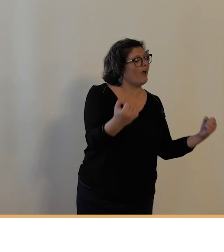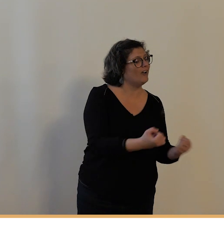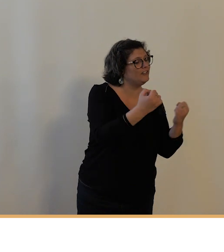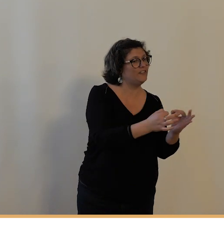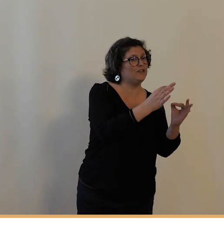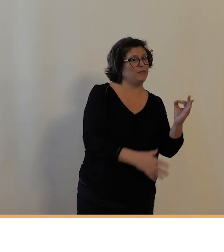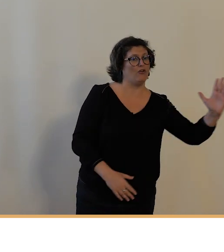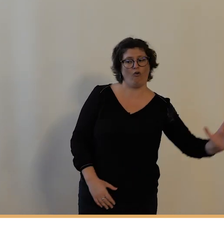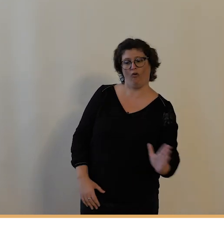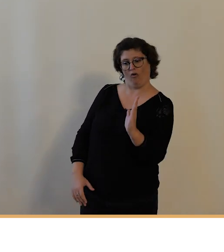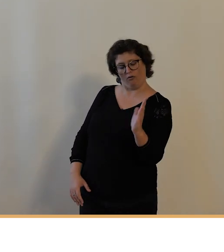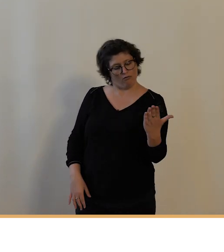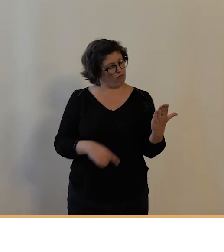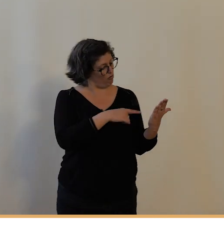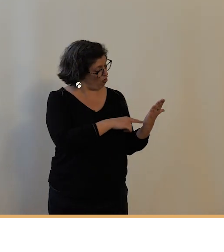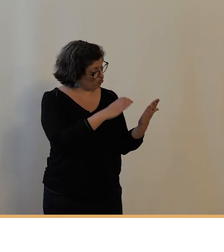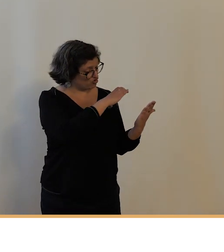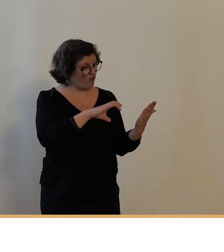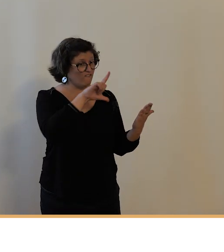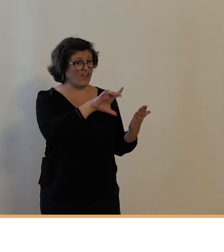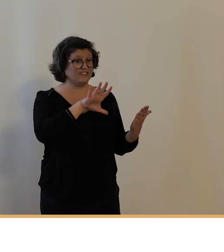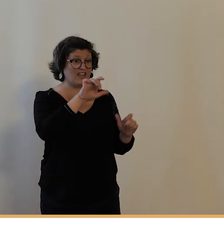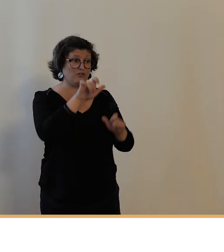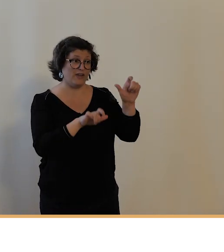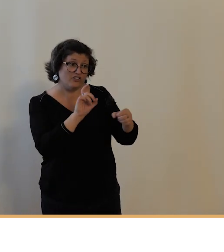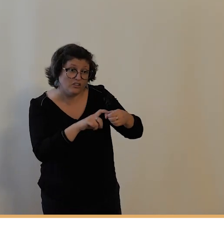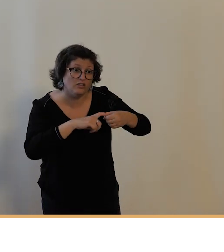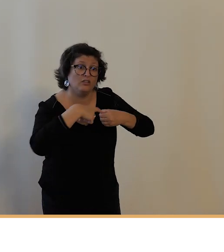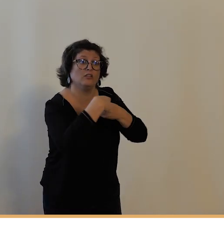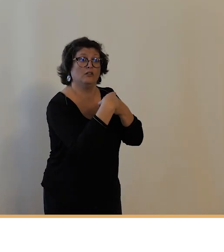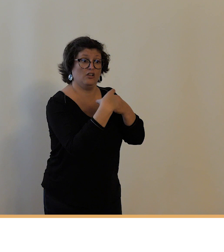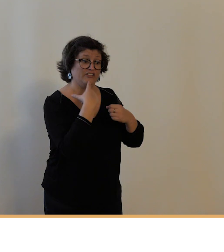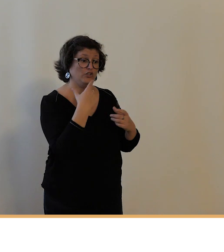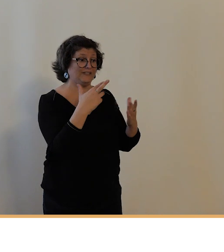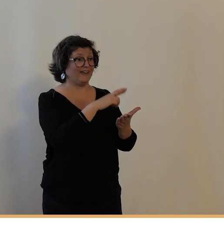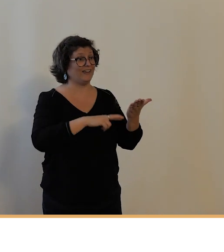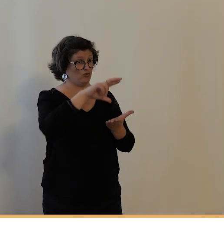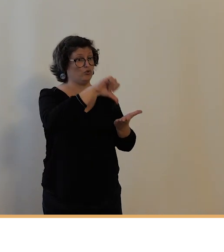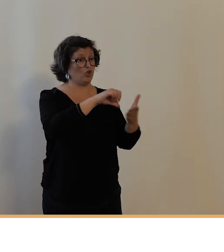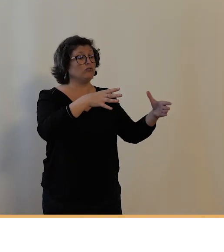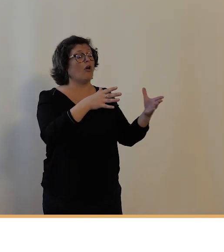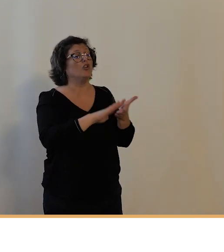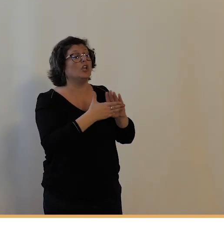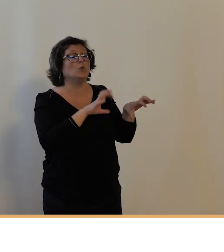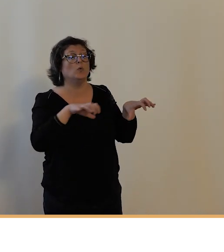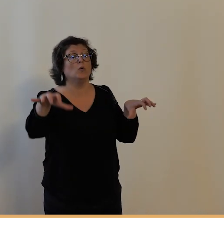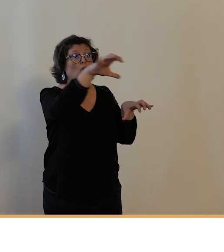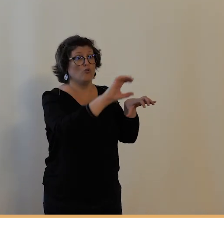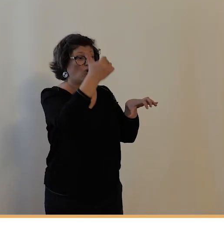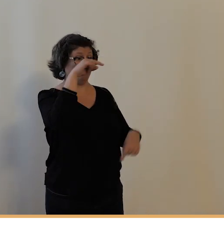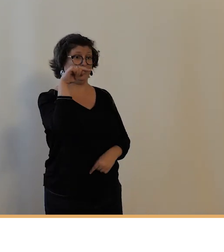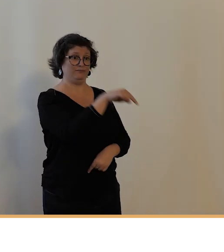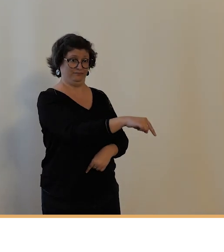125 licenciés ce qui a fait le club cycliste le plus important de la région centre alors ses membres ont participé cette année-là à